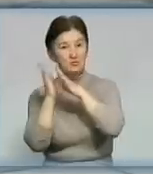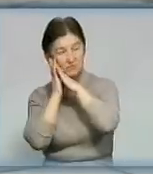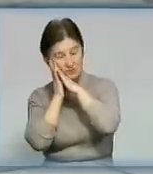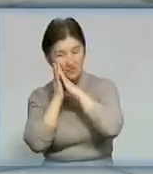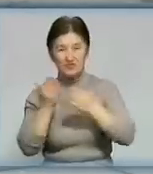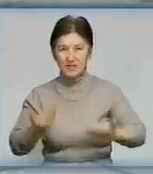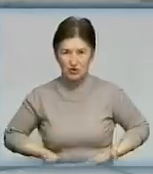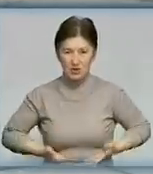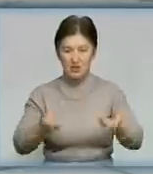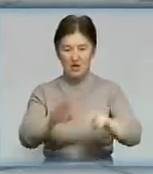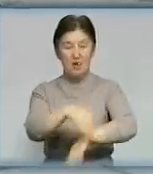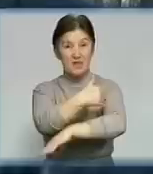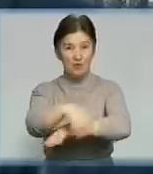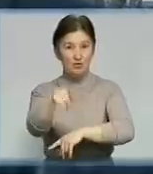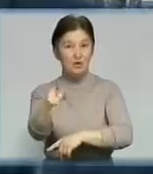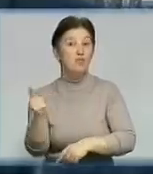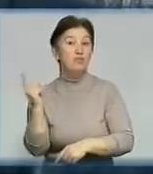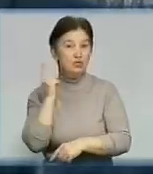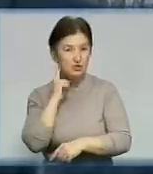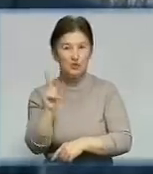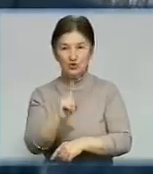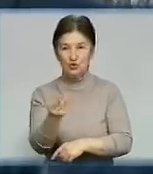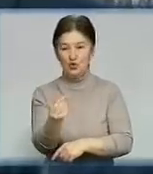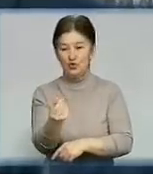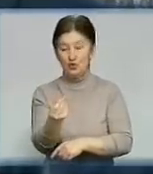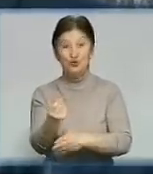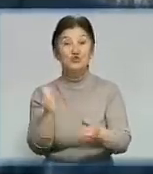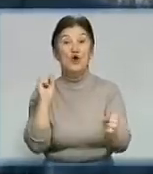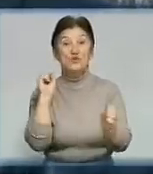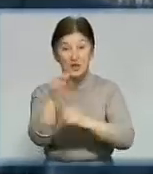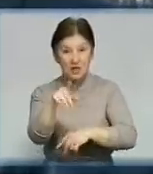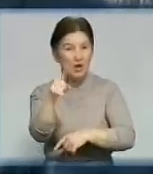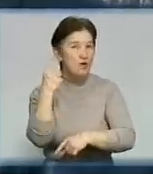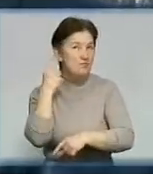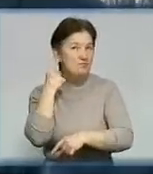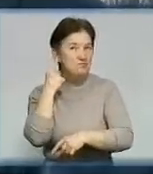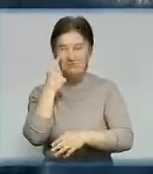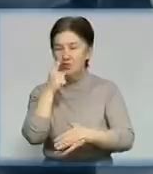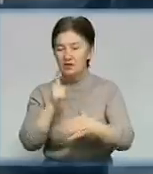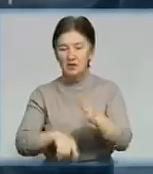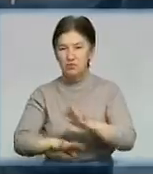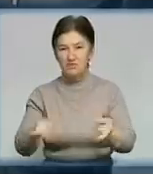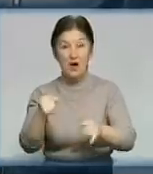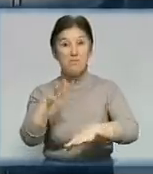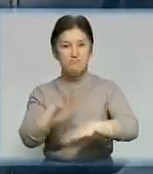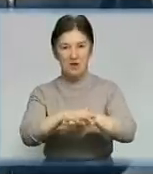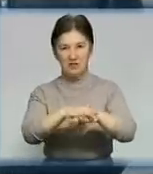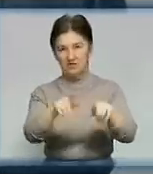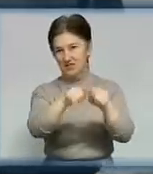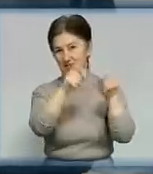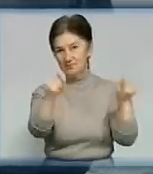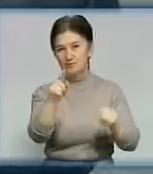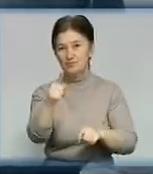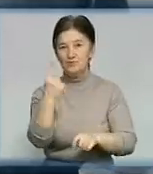Олександр Будко. Почувши новину, що гроші такі віддадуть, чоловік не повірив своїм вухам. Тепер відкриває банківський рахунок. Олександр у